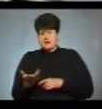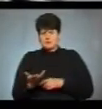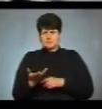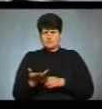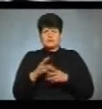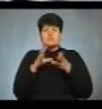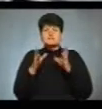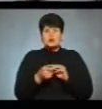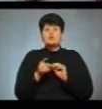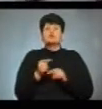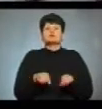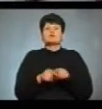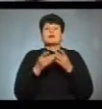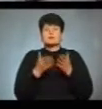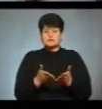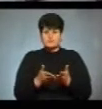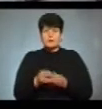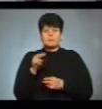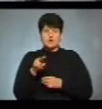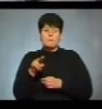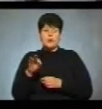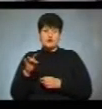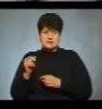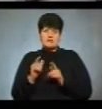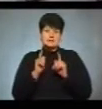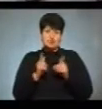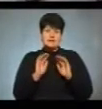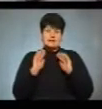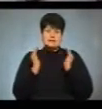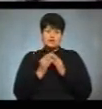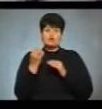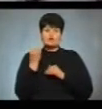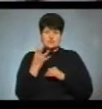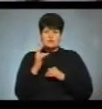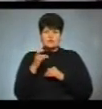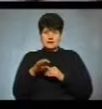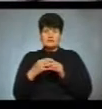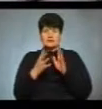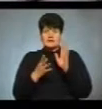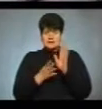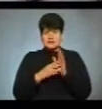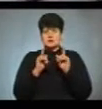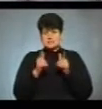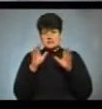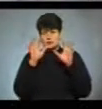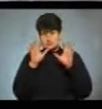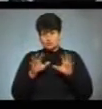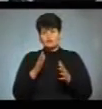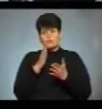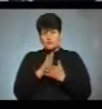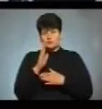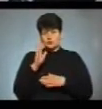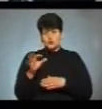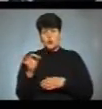Тобто, взагалі, чому так? Петро Порошенко згоди на стадіон, але 14-го квітня, оскільки 19-го, згідно закону, мають відбуватися